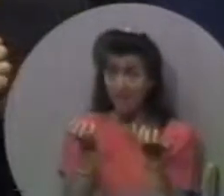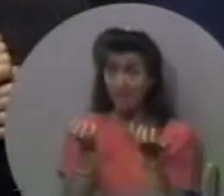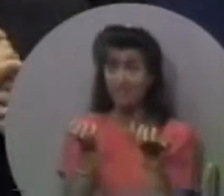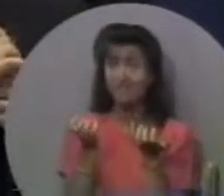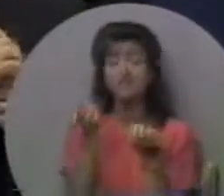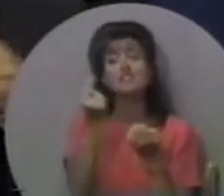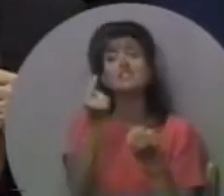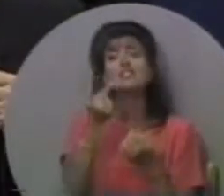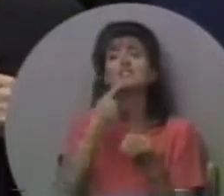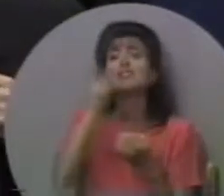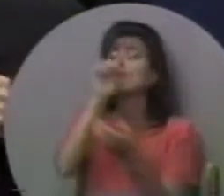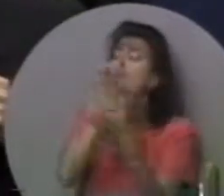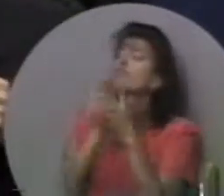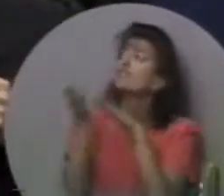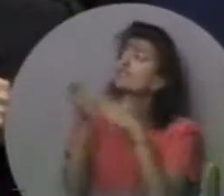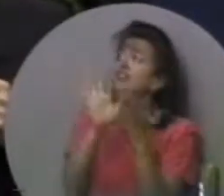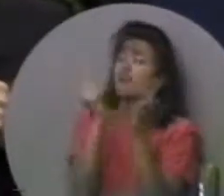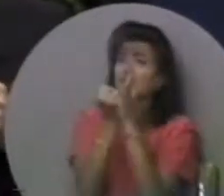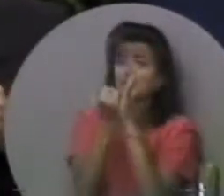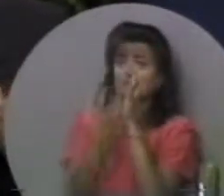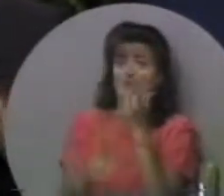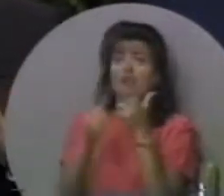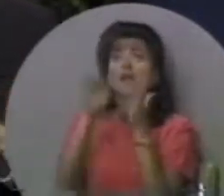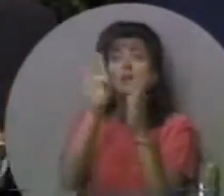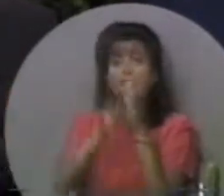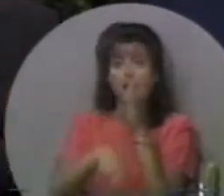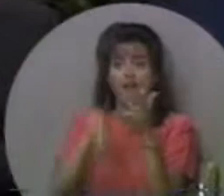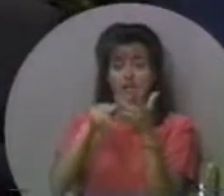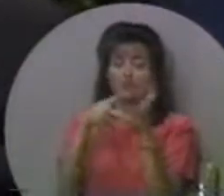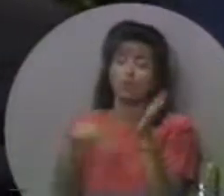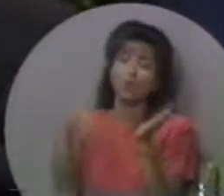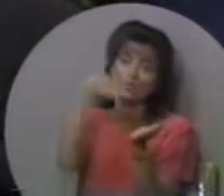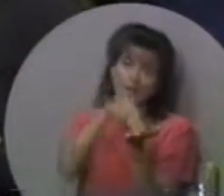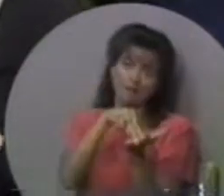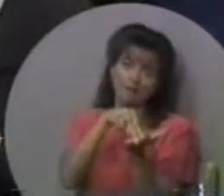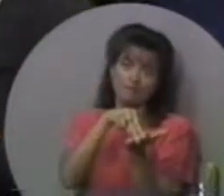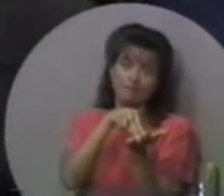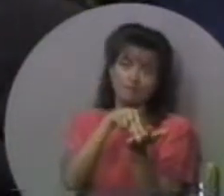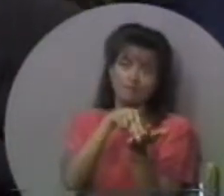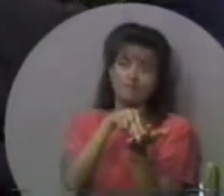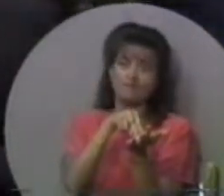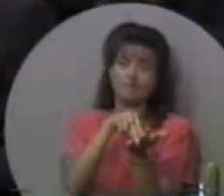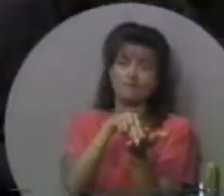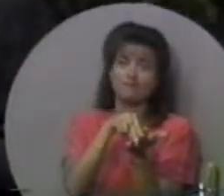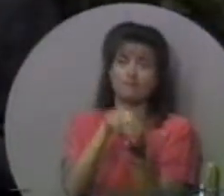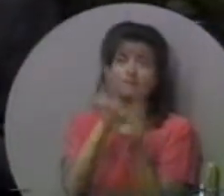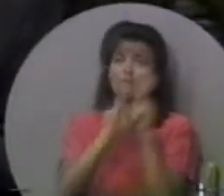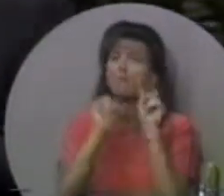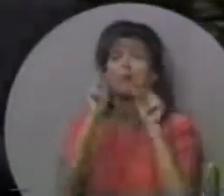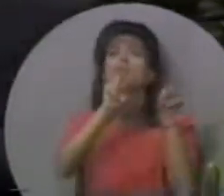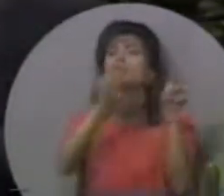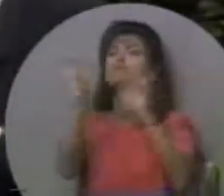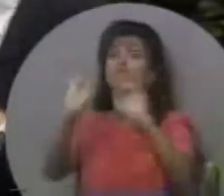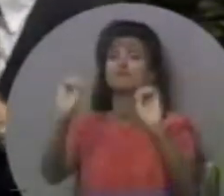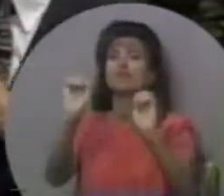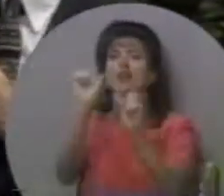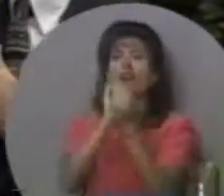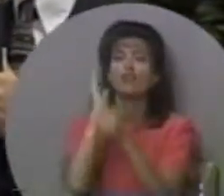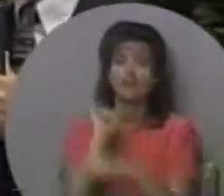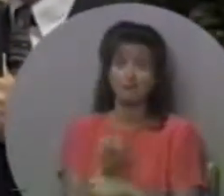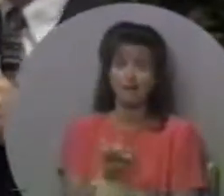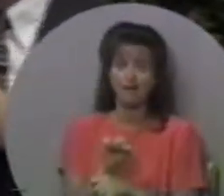хотіли би. Скажіть, я вірю, що Він помер, був похований, в воскрес знову.